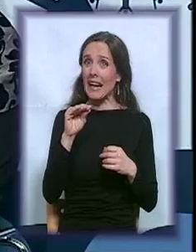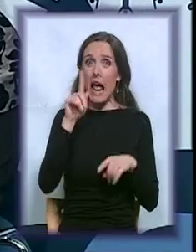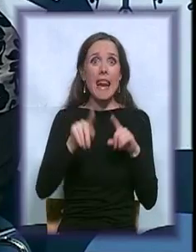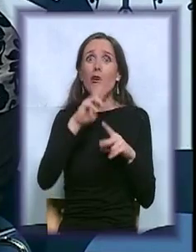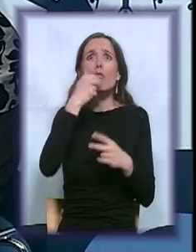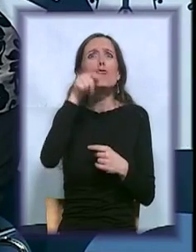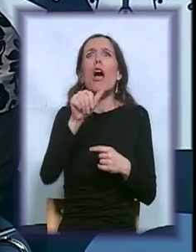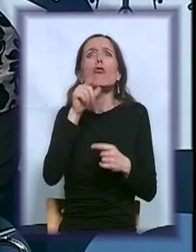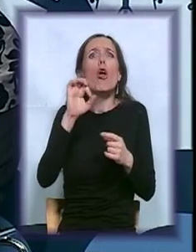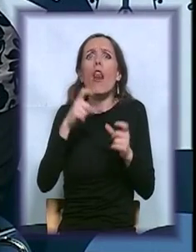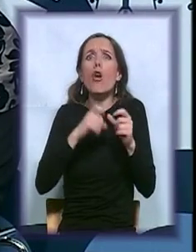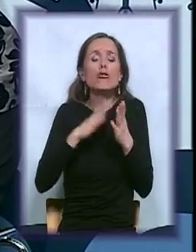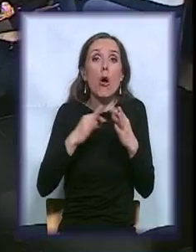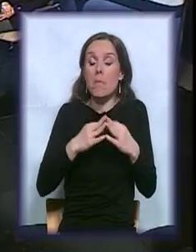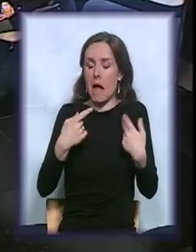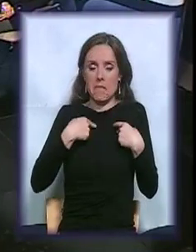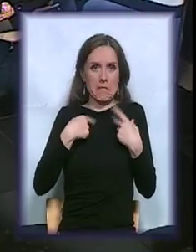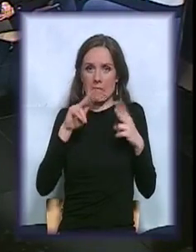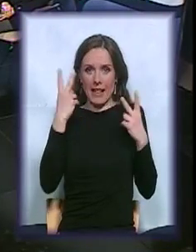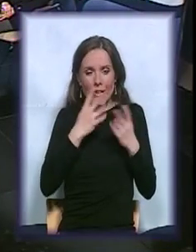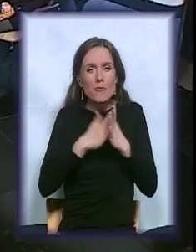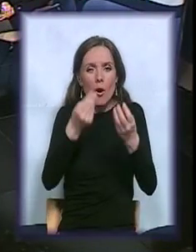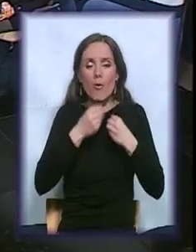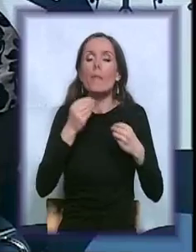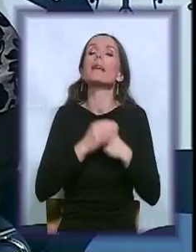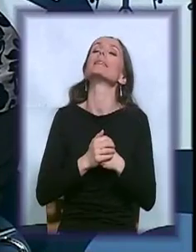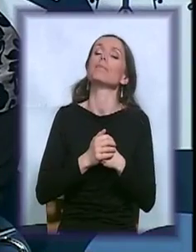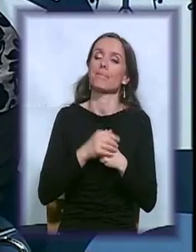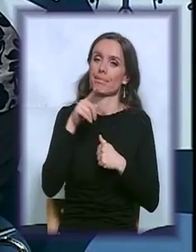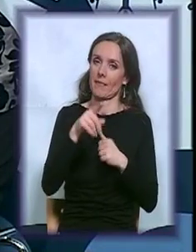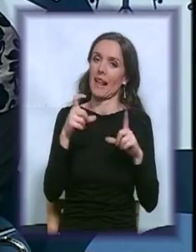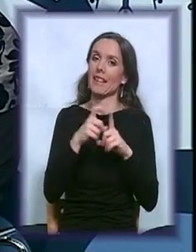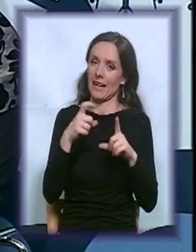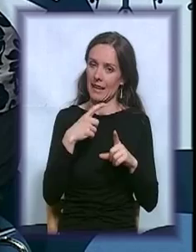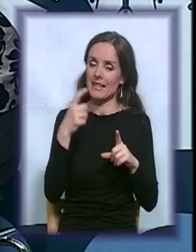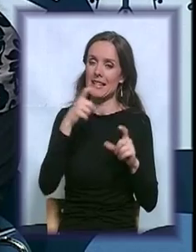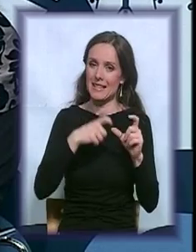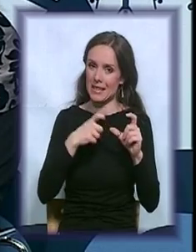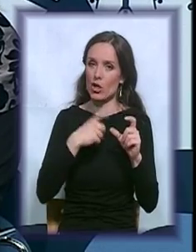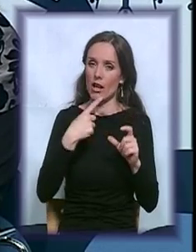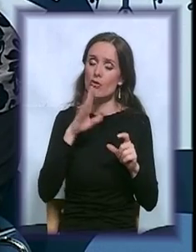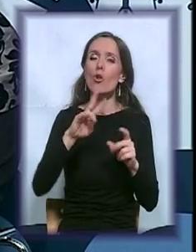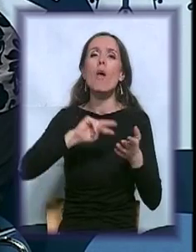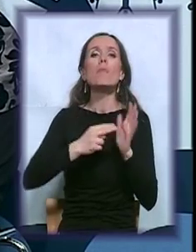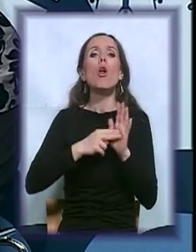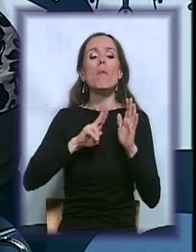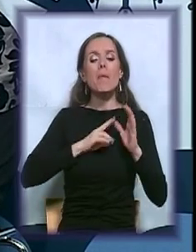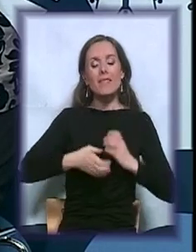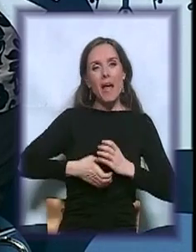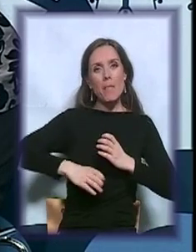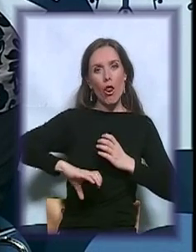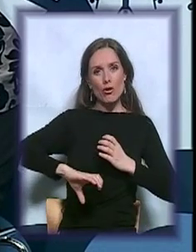rekli. Hajmo malo srpski, imali ste problem na željuči? To je znači problem na debelom trenu. To su